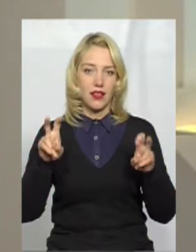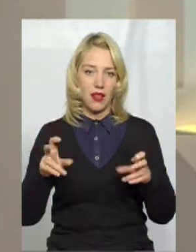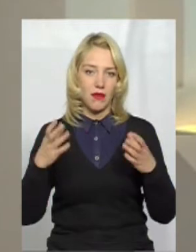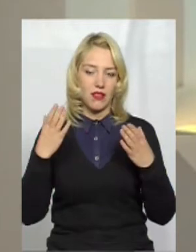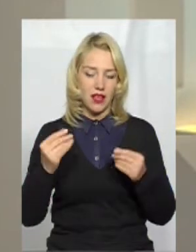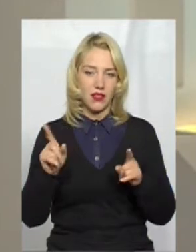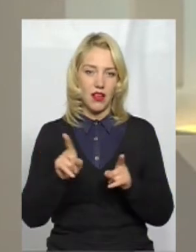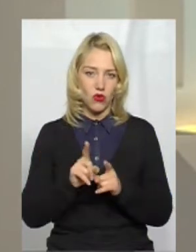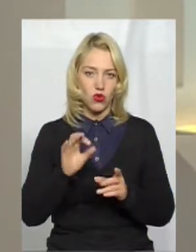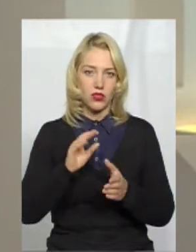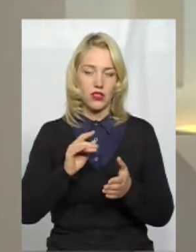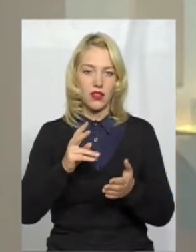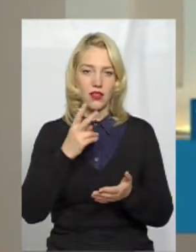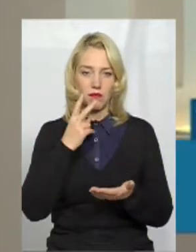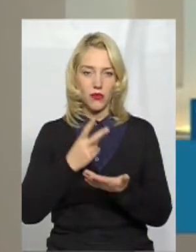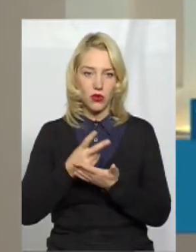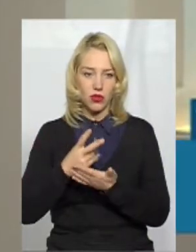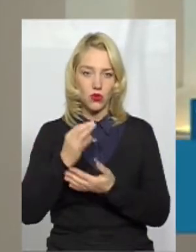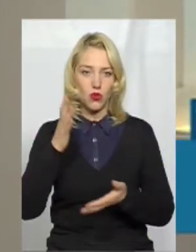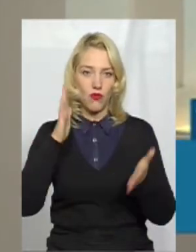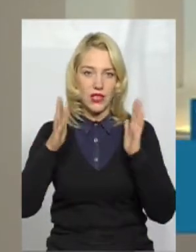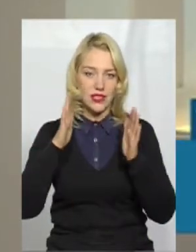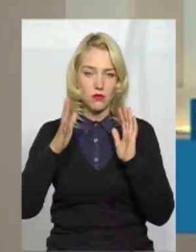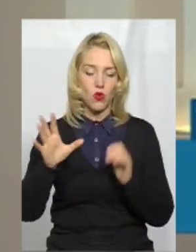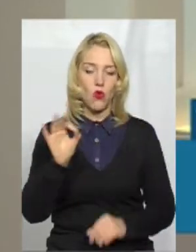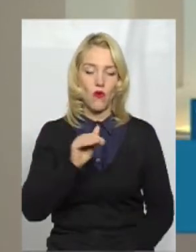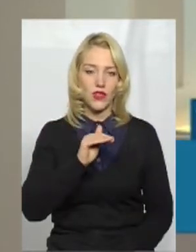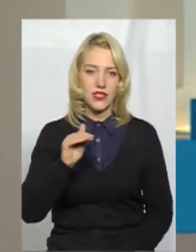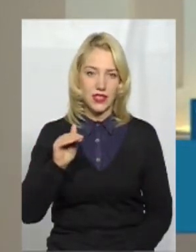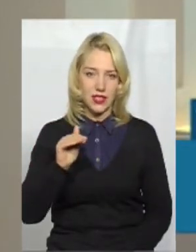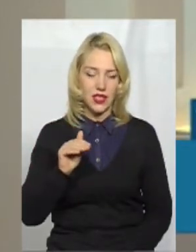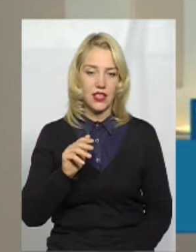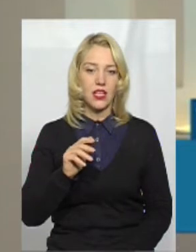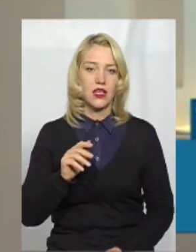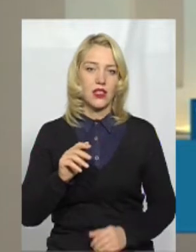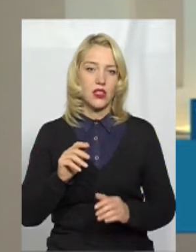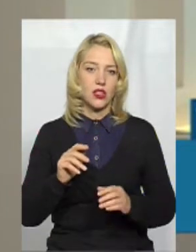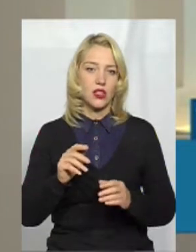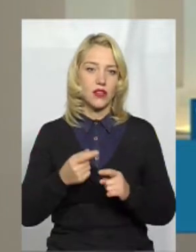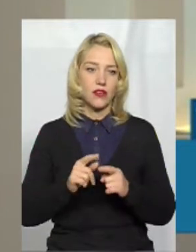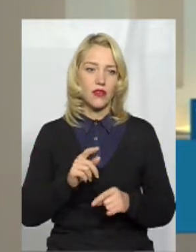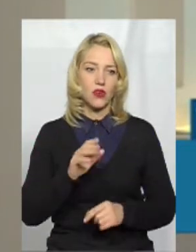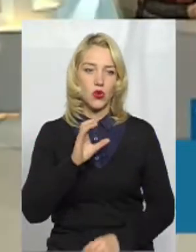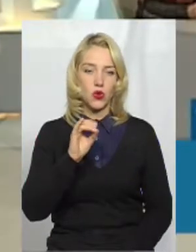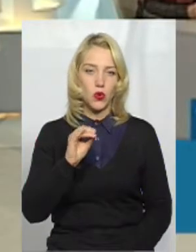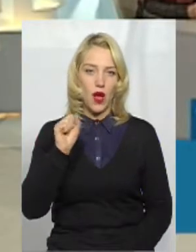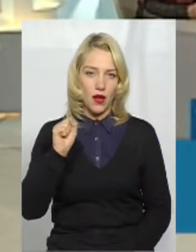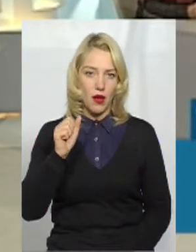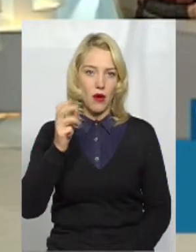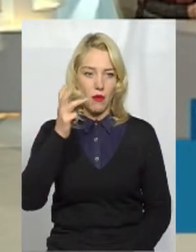транслюється у мережі Facebook, на офіційній сторінці UA-поділля. Пані Олено,